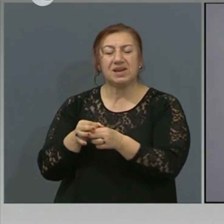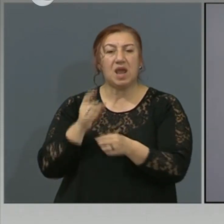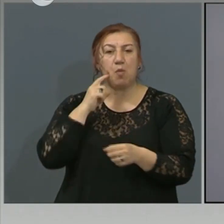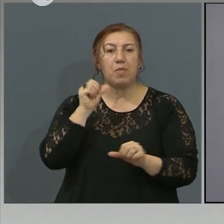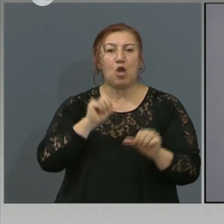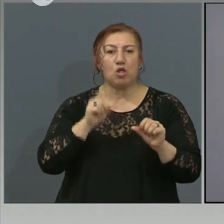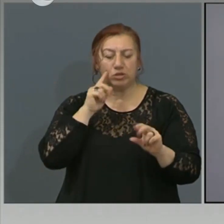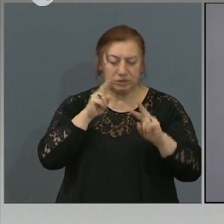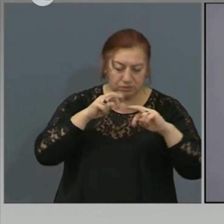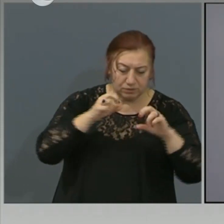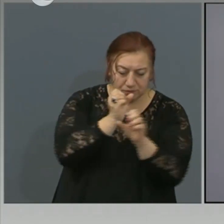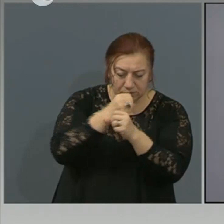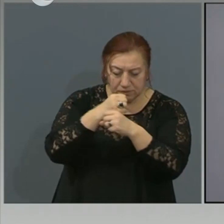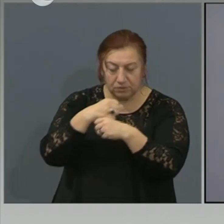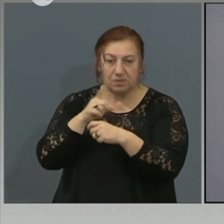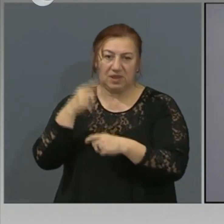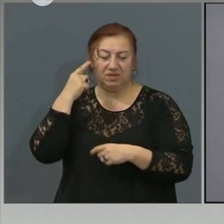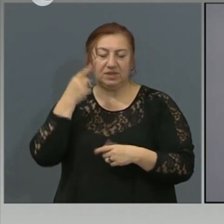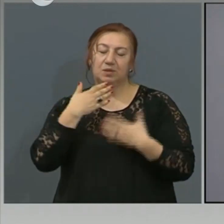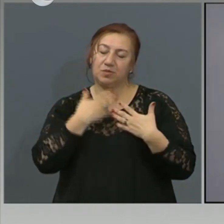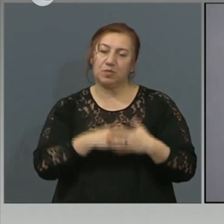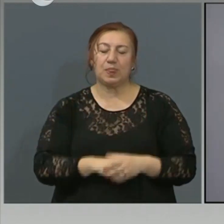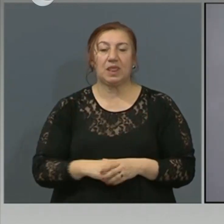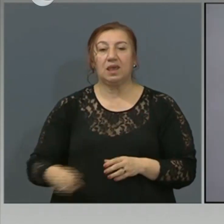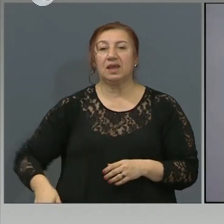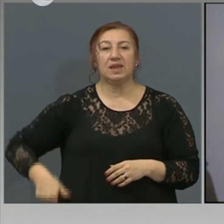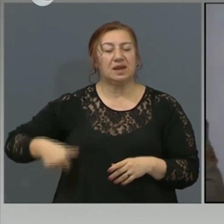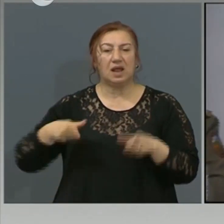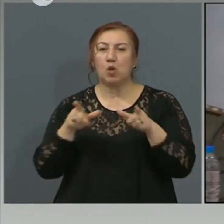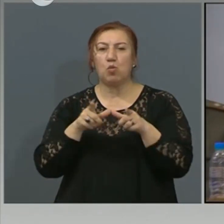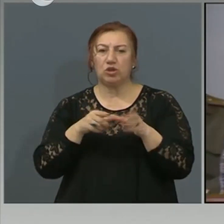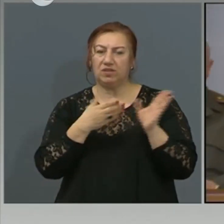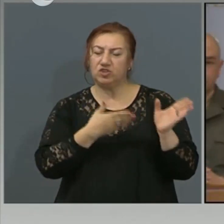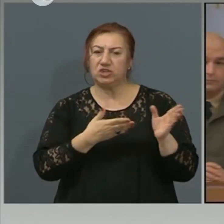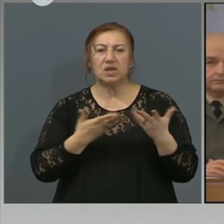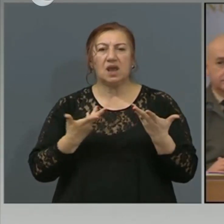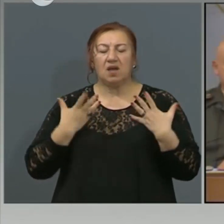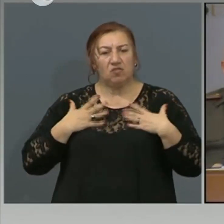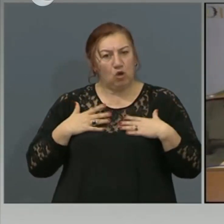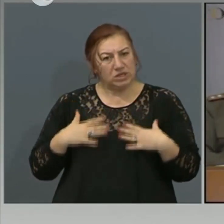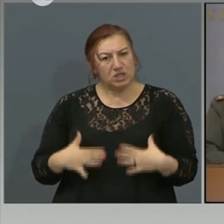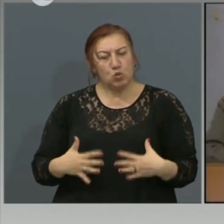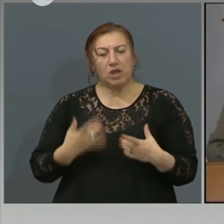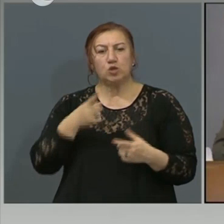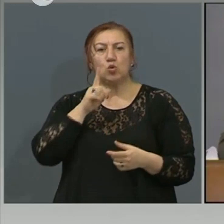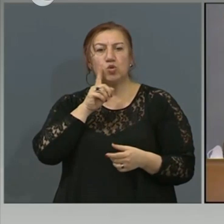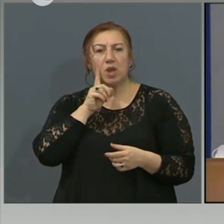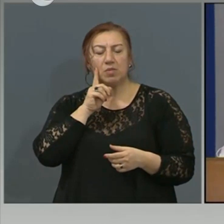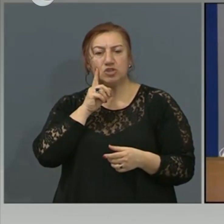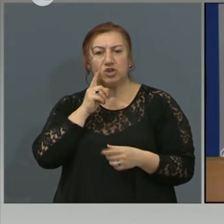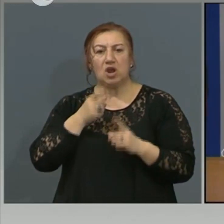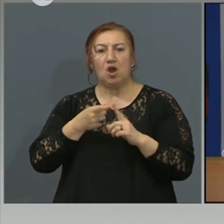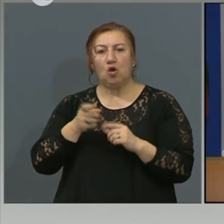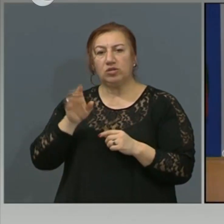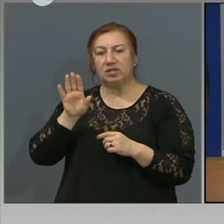Благодаря. Генерал Мотовчиски, какво е състоянието на мъжа, от чието съместо